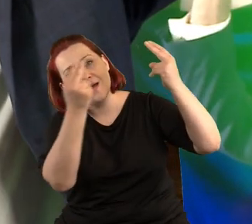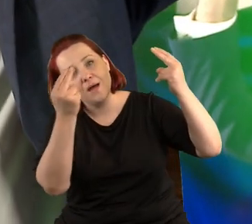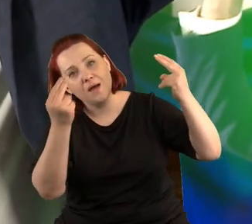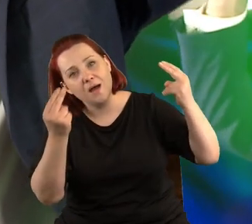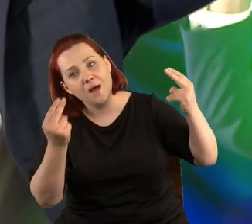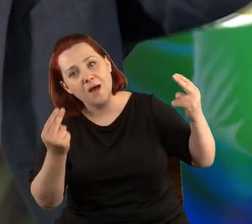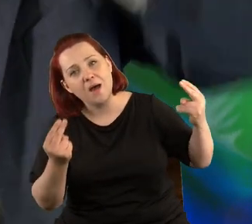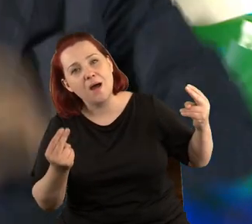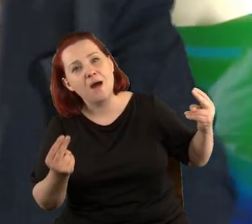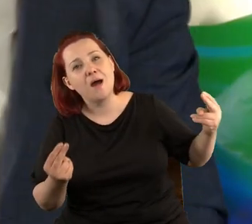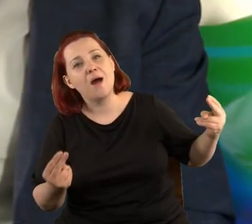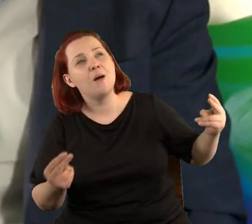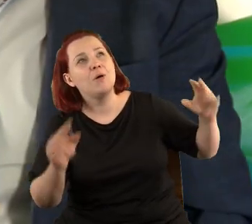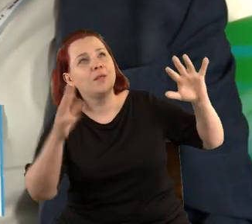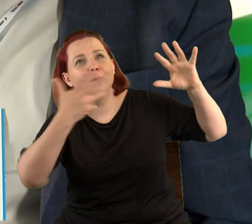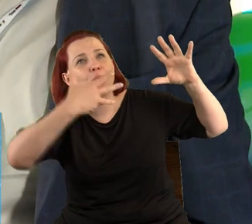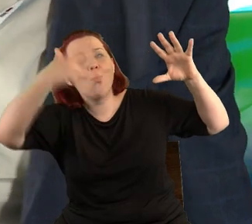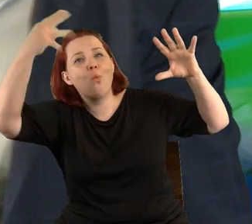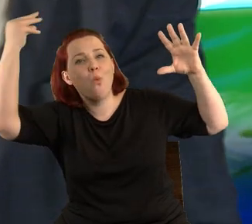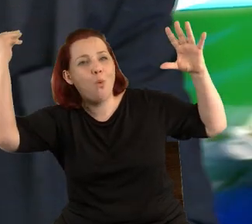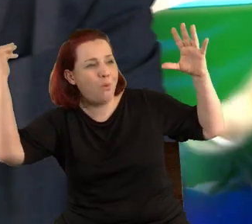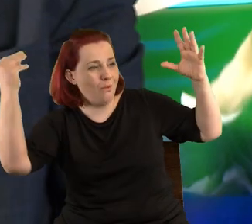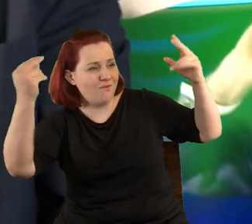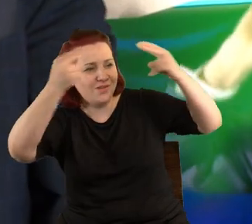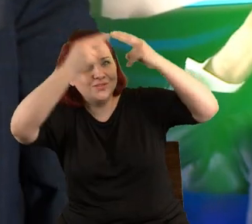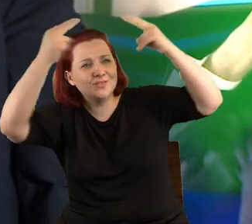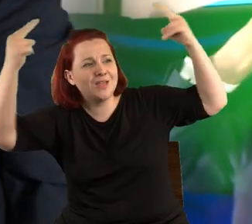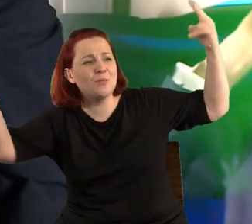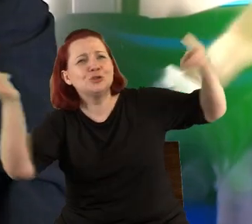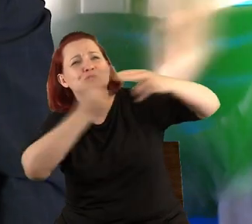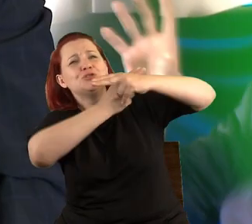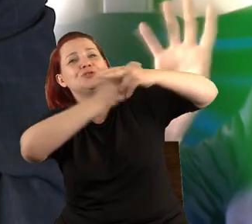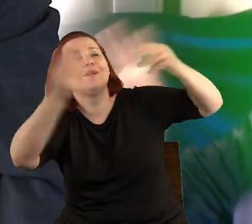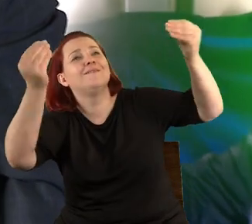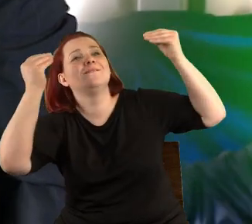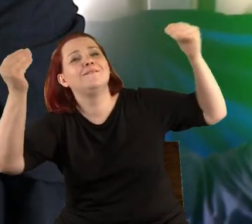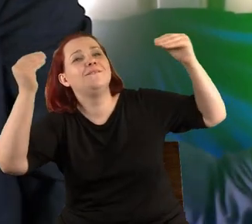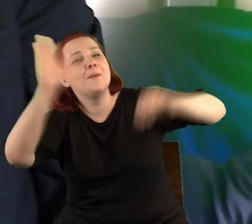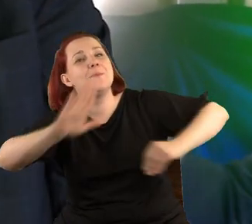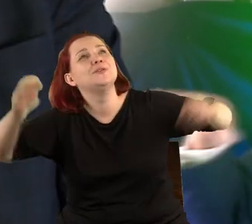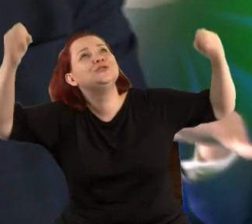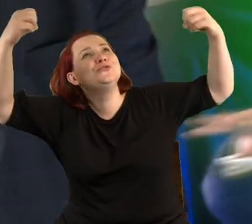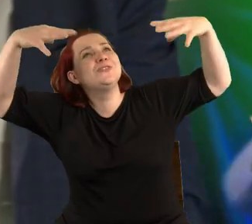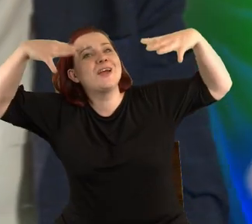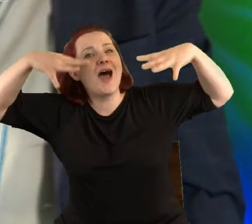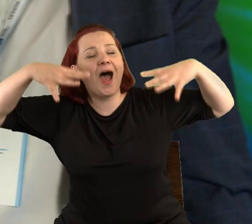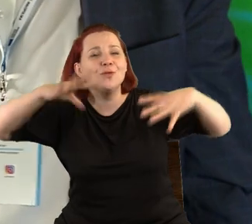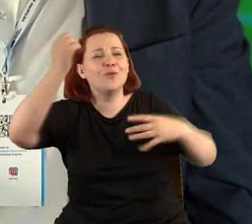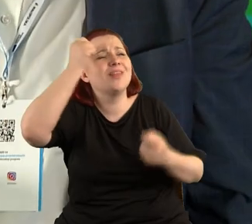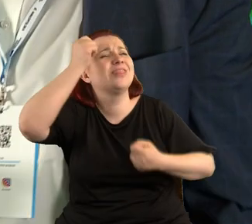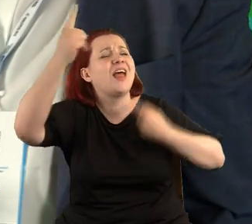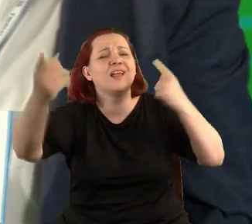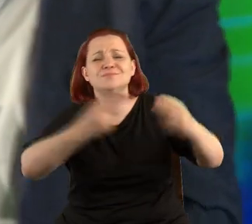w empirejskim niebie, w niebie czystego, boskiego światła i czystych, boskich inteligencji.